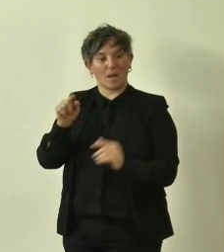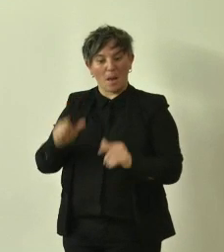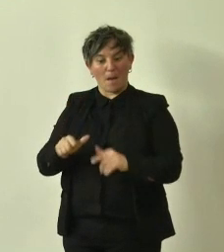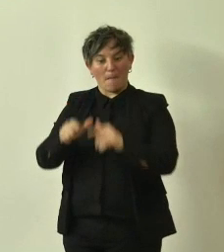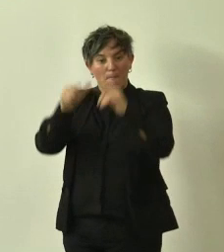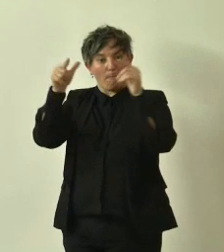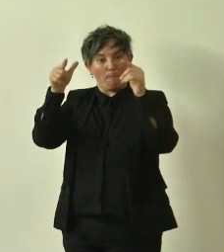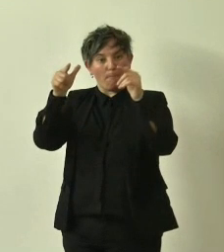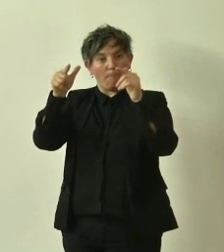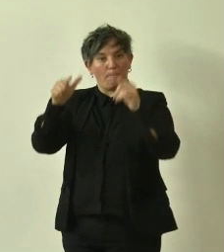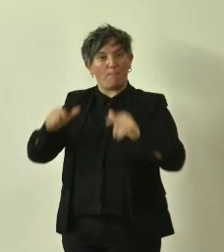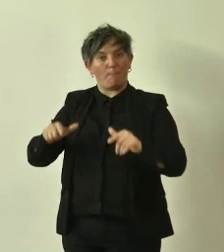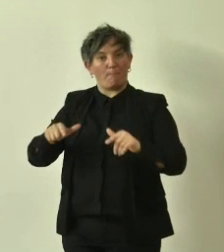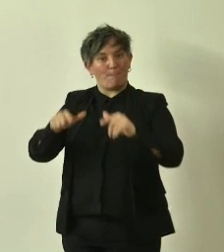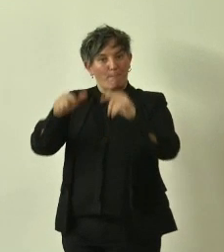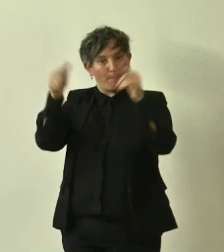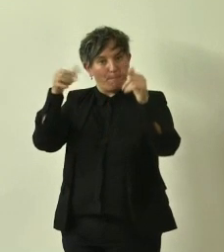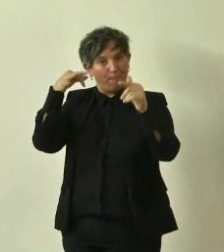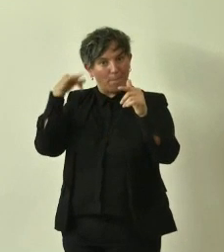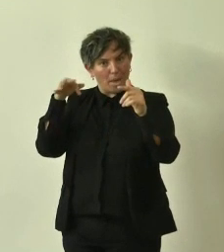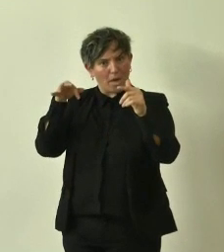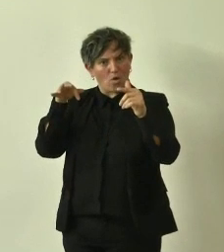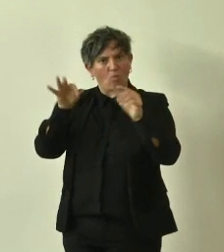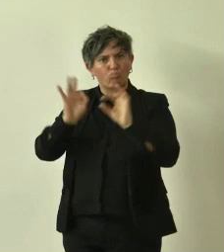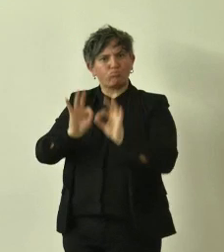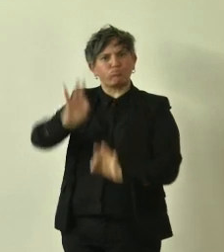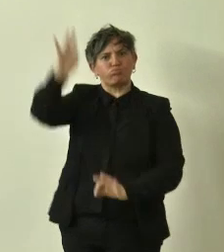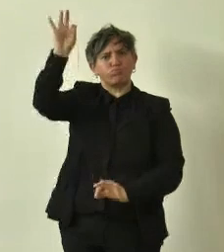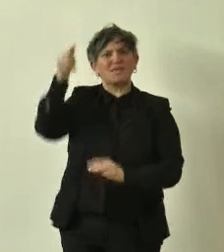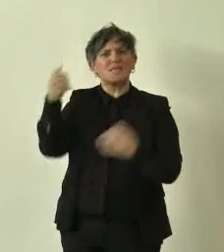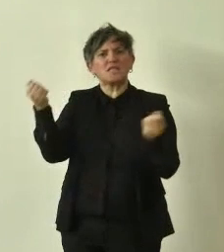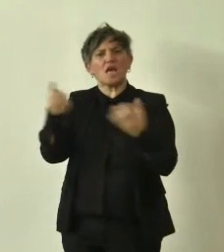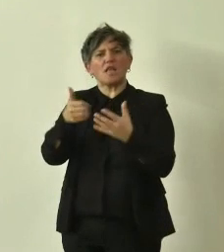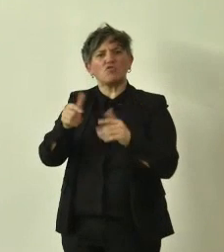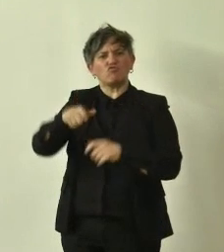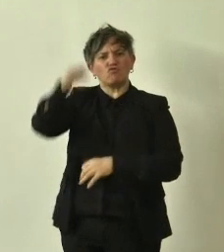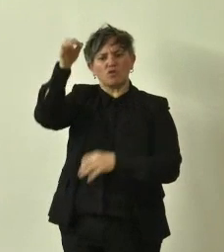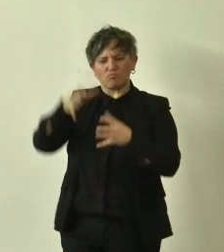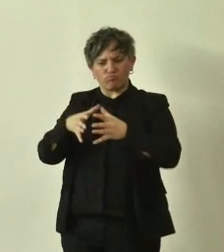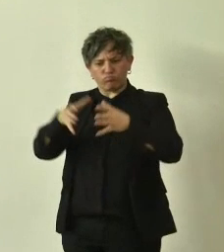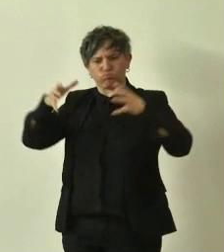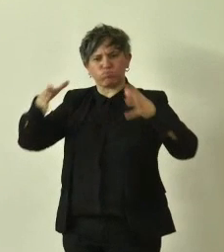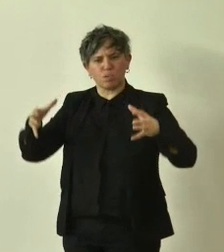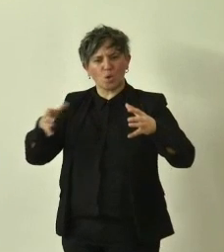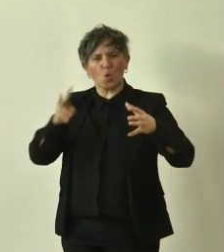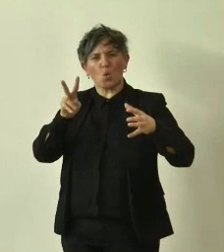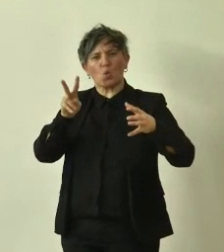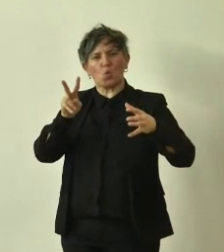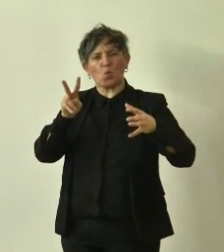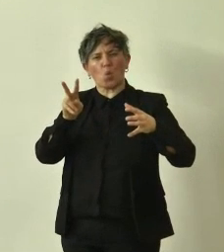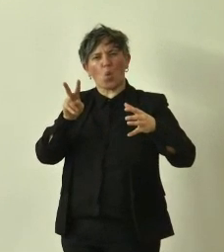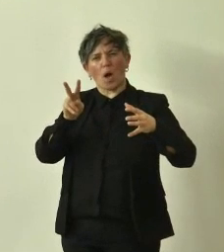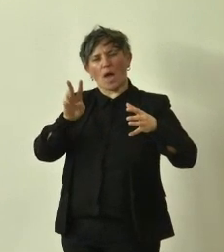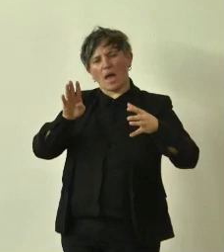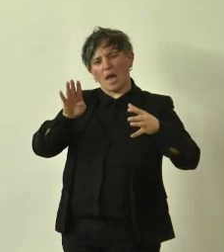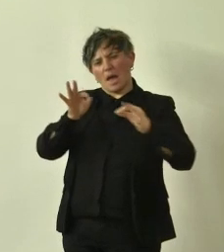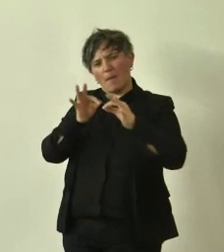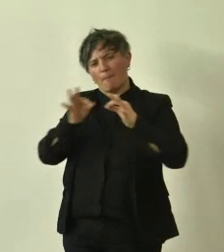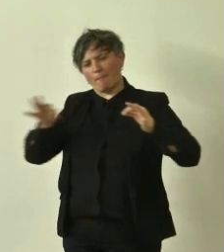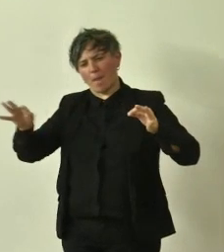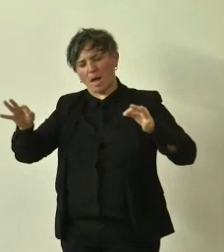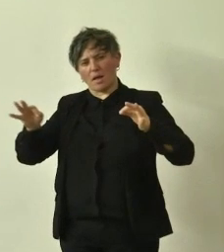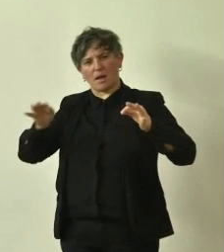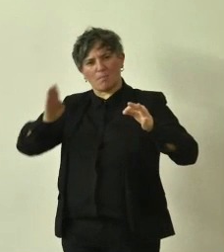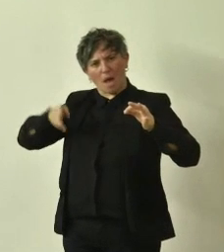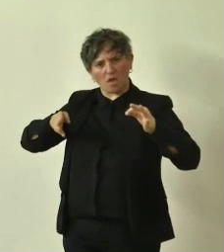alto quasi 16 metri e ha una circonferenza del tronco di 2 metri e mezzo per un pero sono